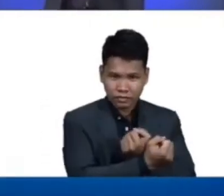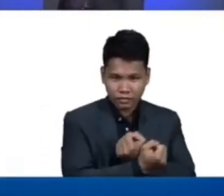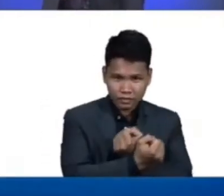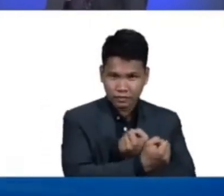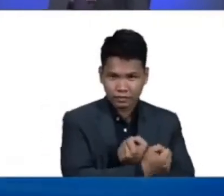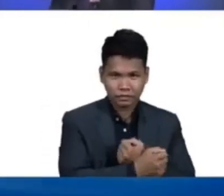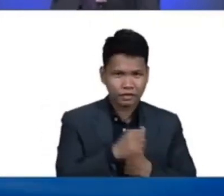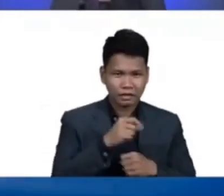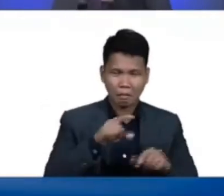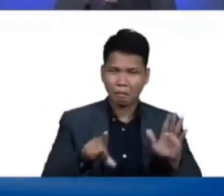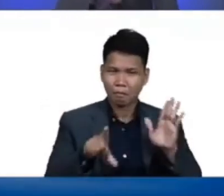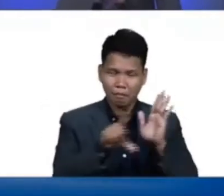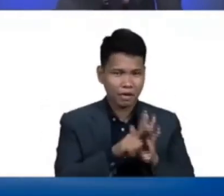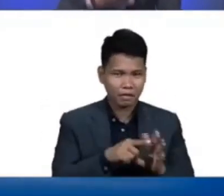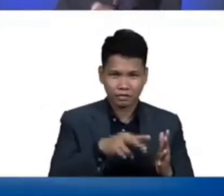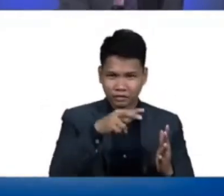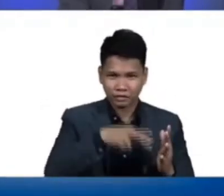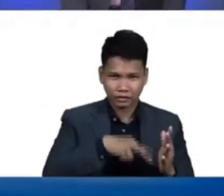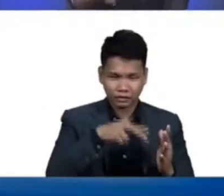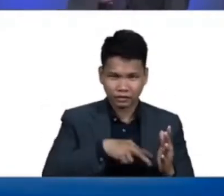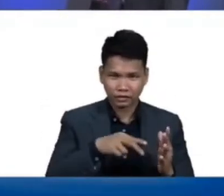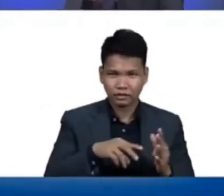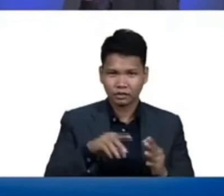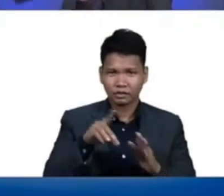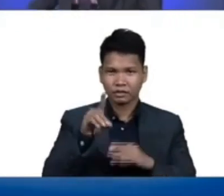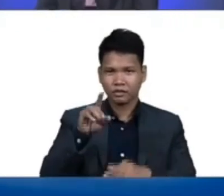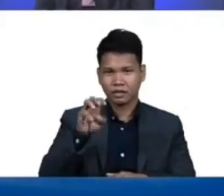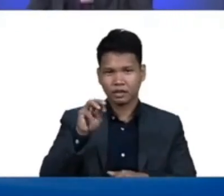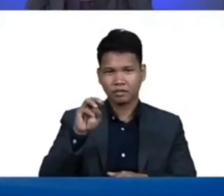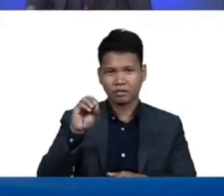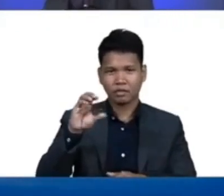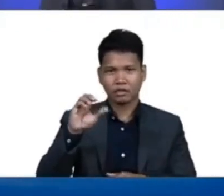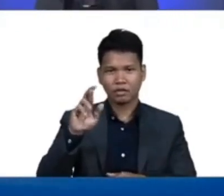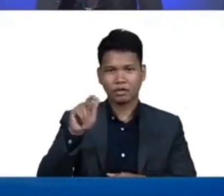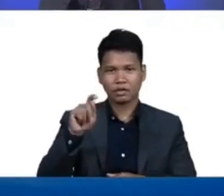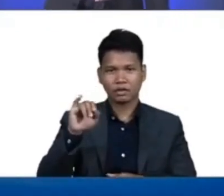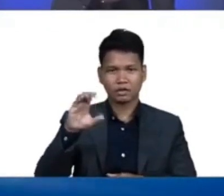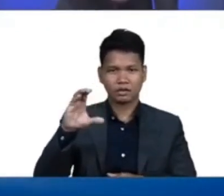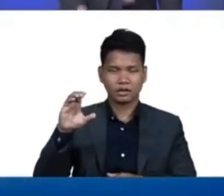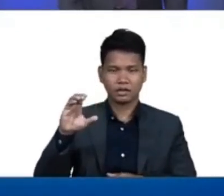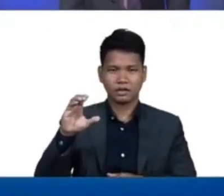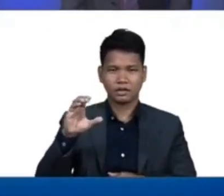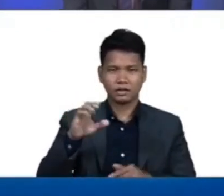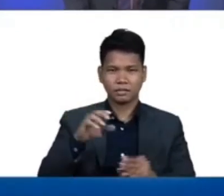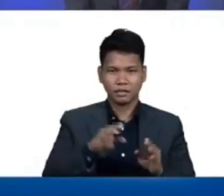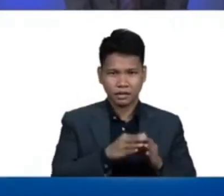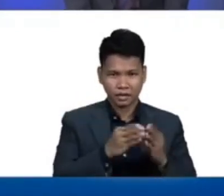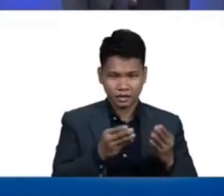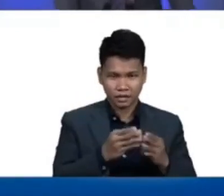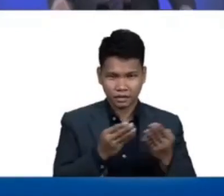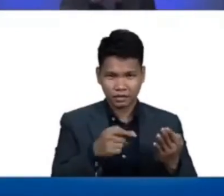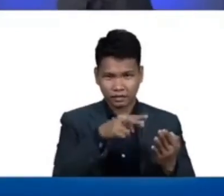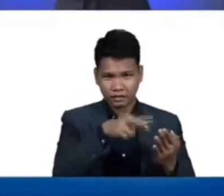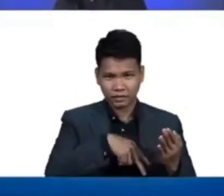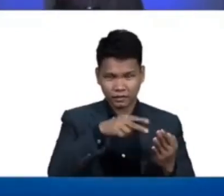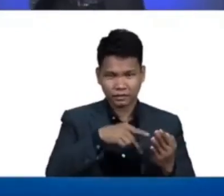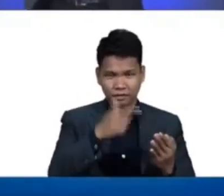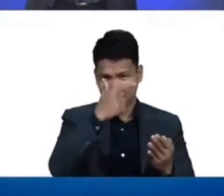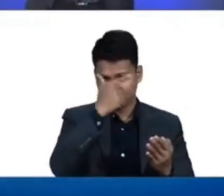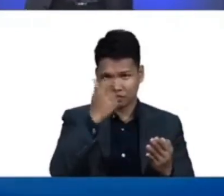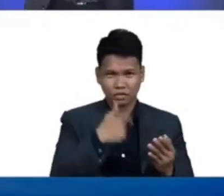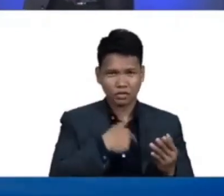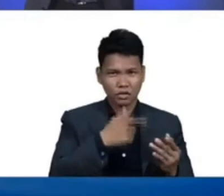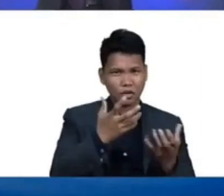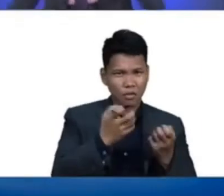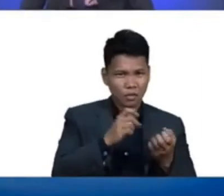pinayagan magbasa ng mga democratic articles o mga babasahin hindi siya pinayagan magbasa ng Biblia because they want